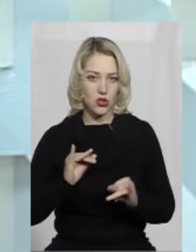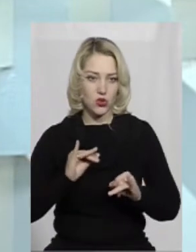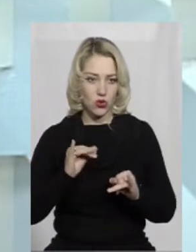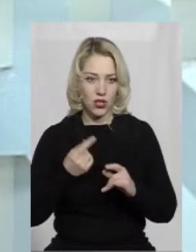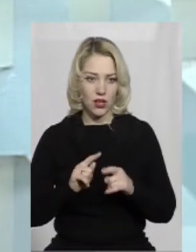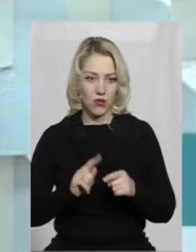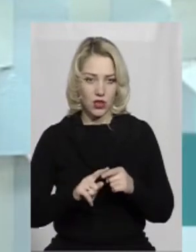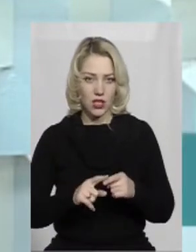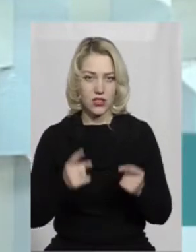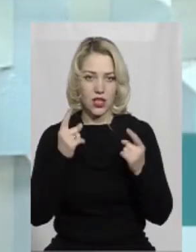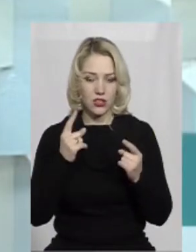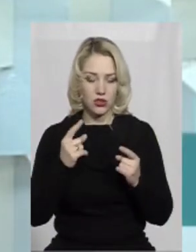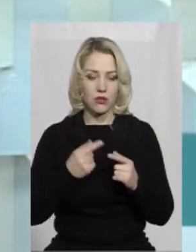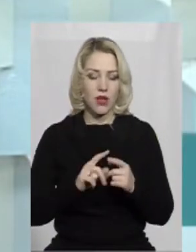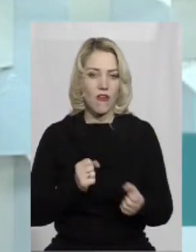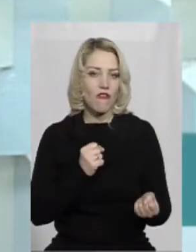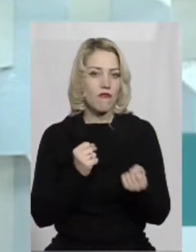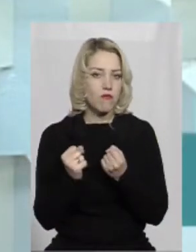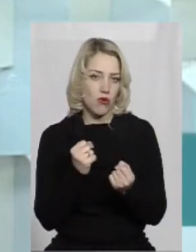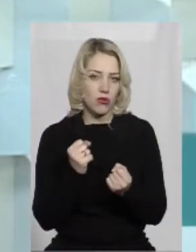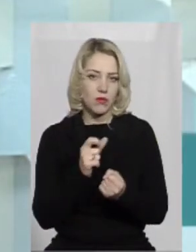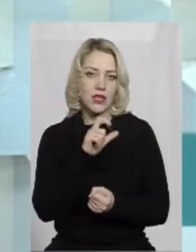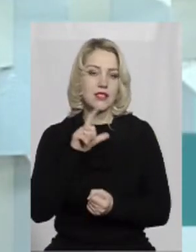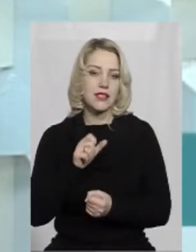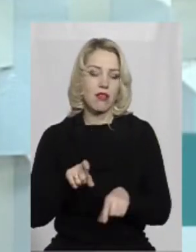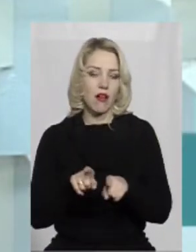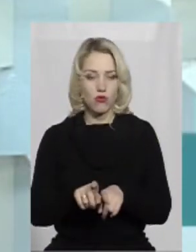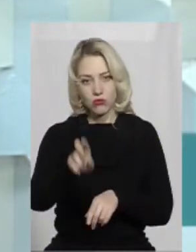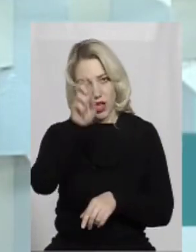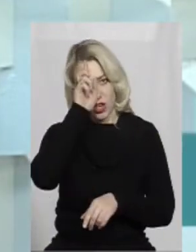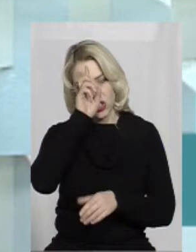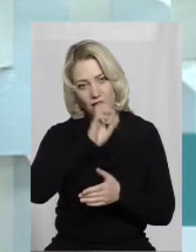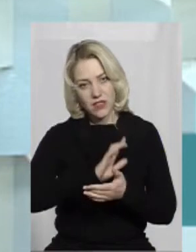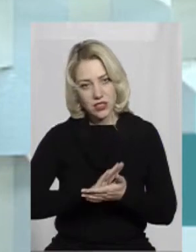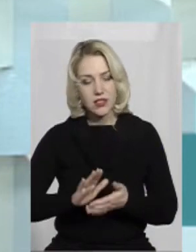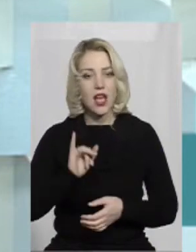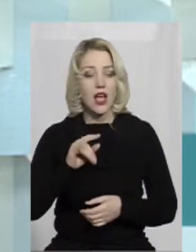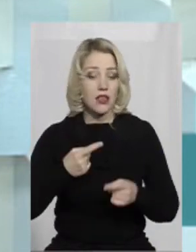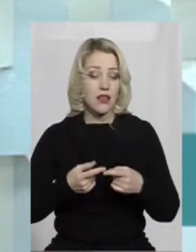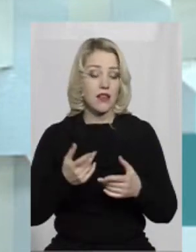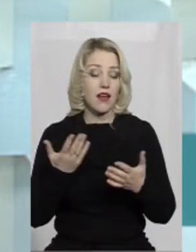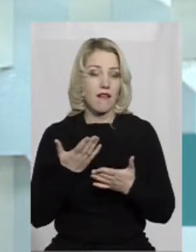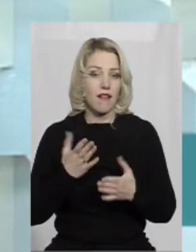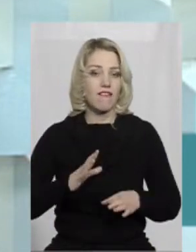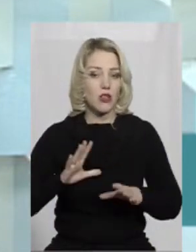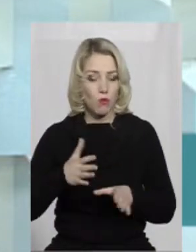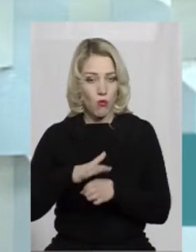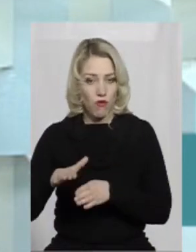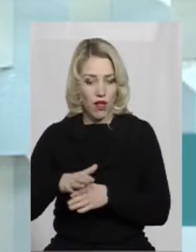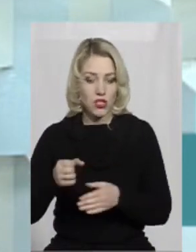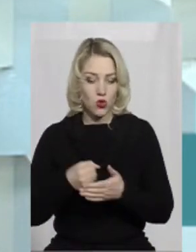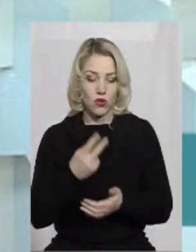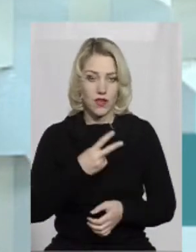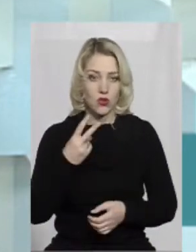вона значною мірою в боротьбі за таку державність відбувалася. Але насправді до цієї події, до